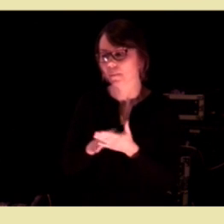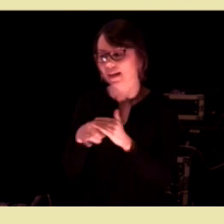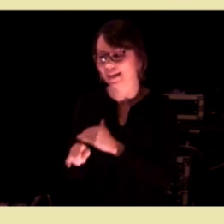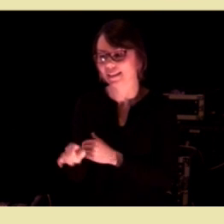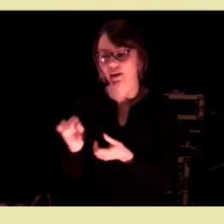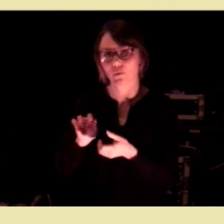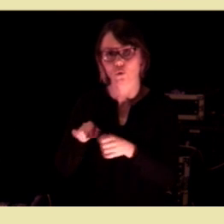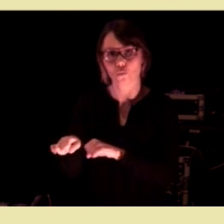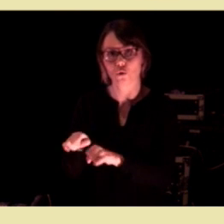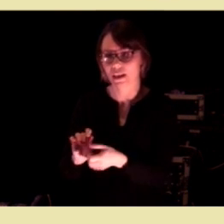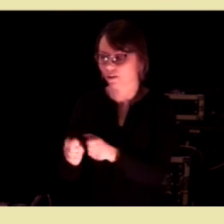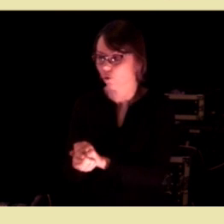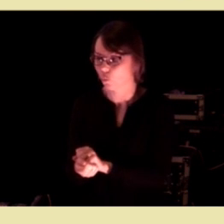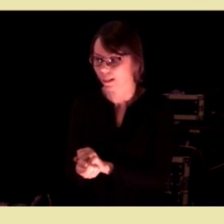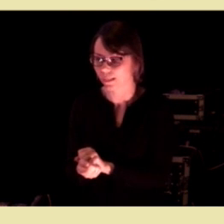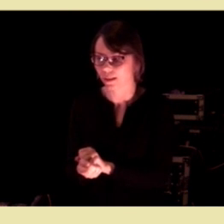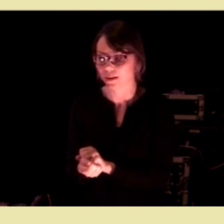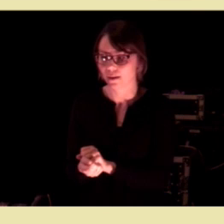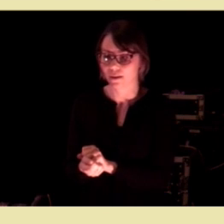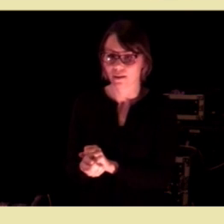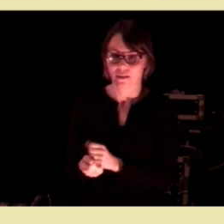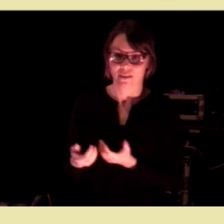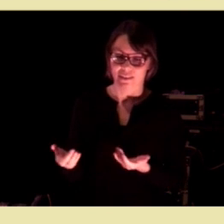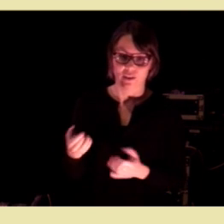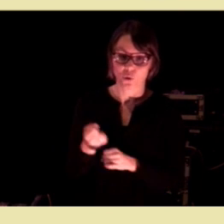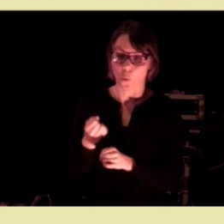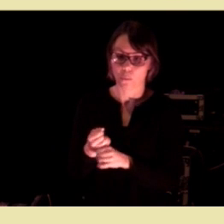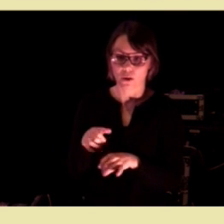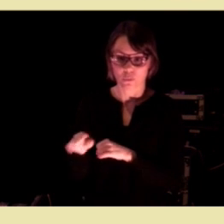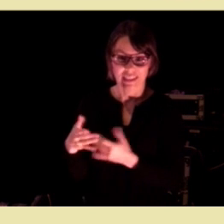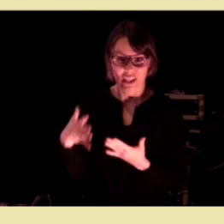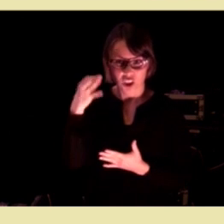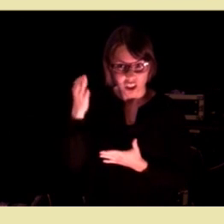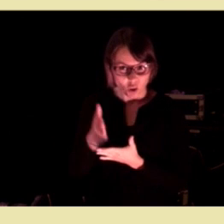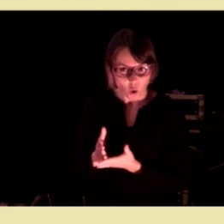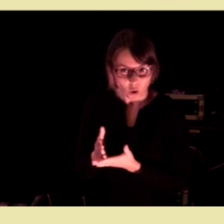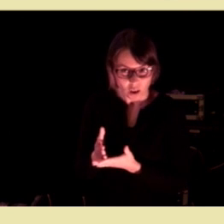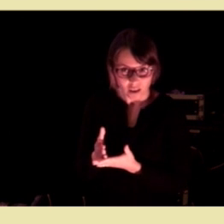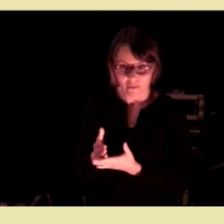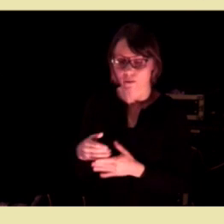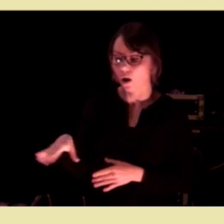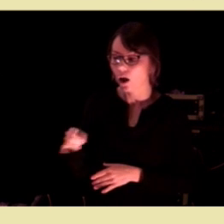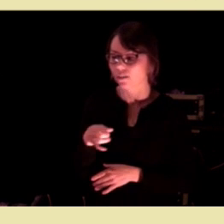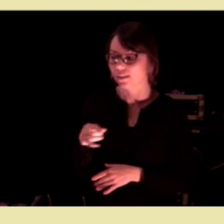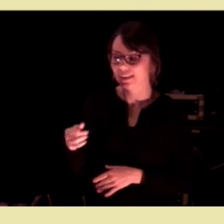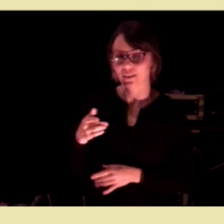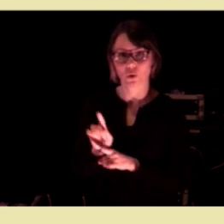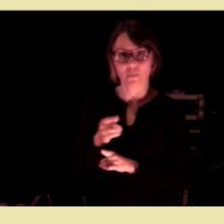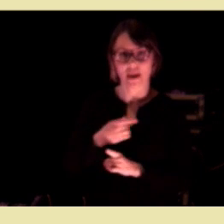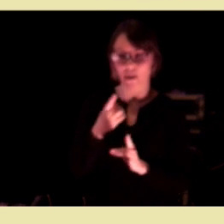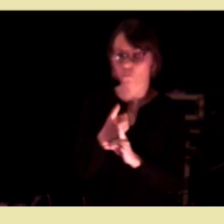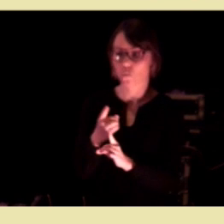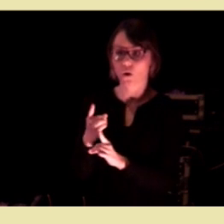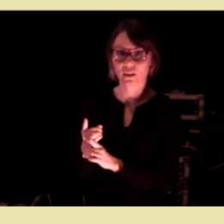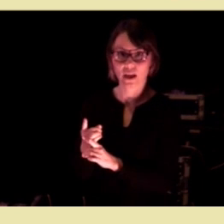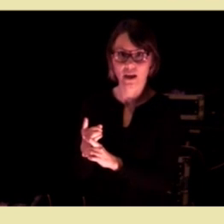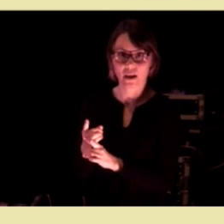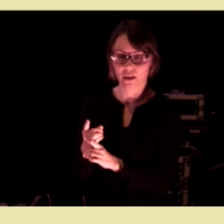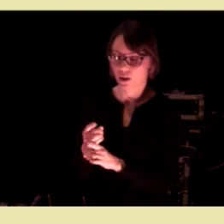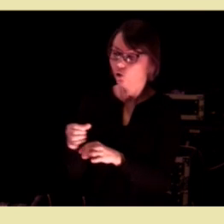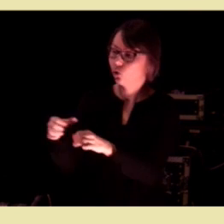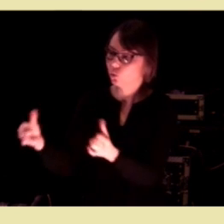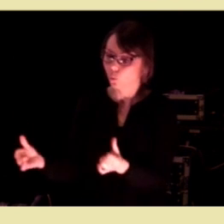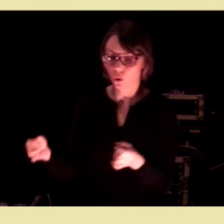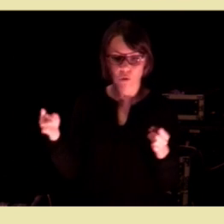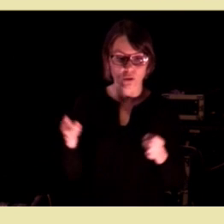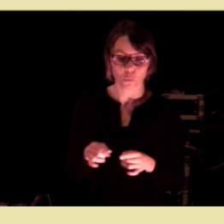kommunereformen. Og det handler ikke om at de som jobber i kommunene ikke er dyktige nok, for alle de jeg møter i store som